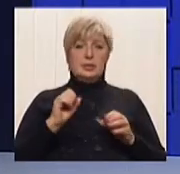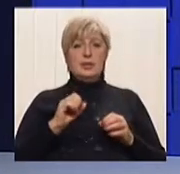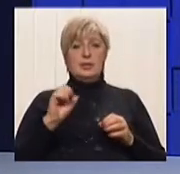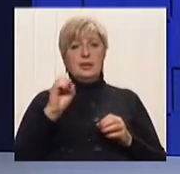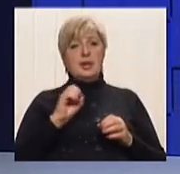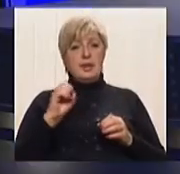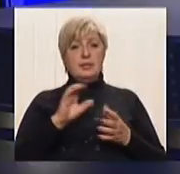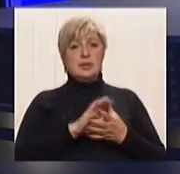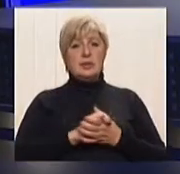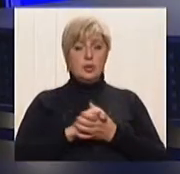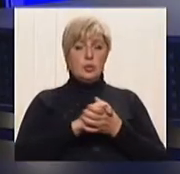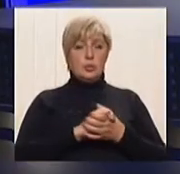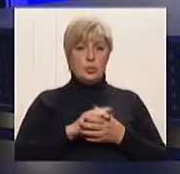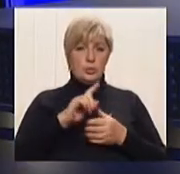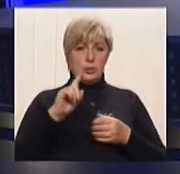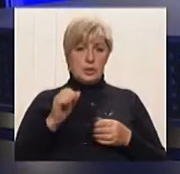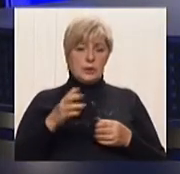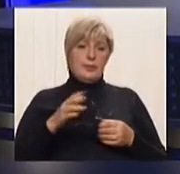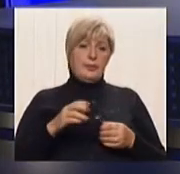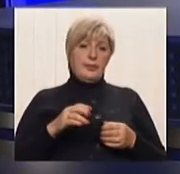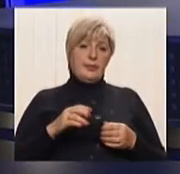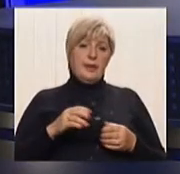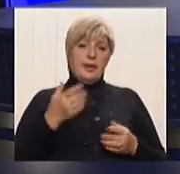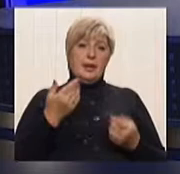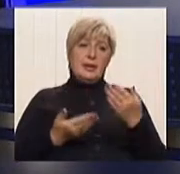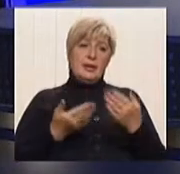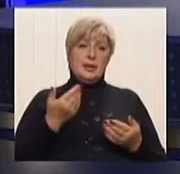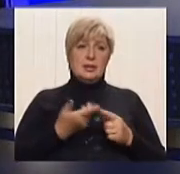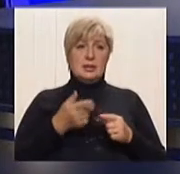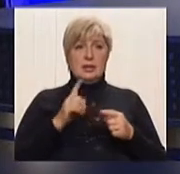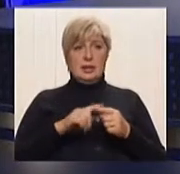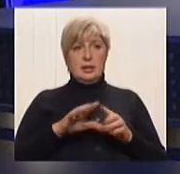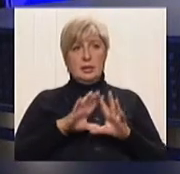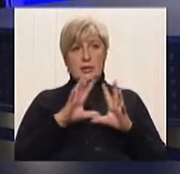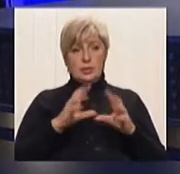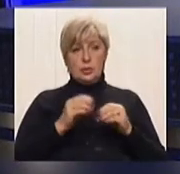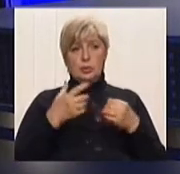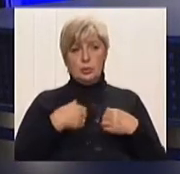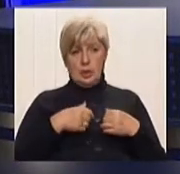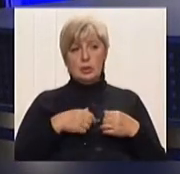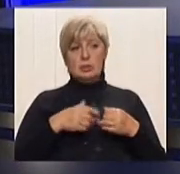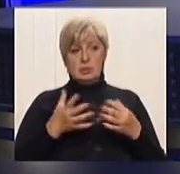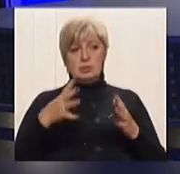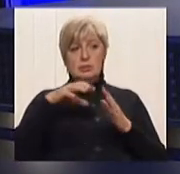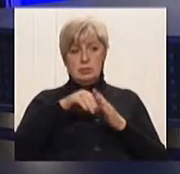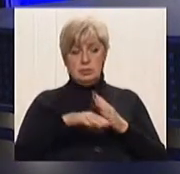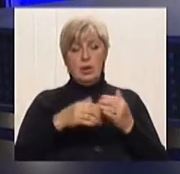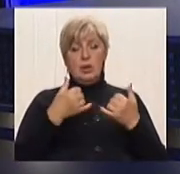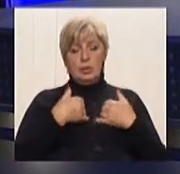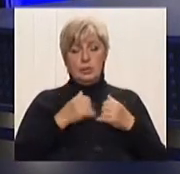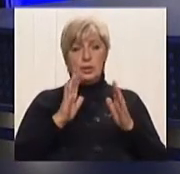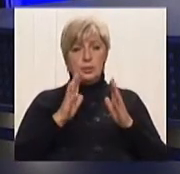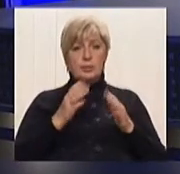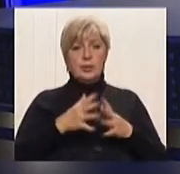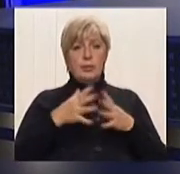зв'язані з колективними позовами досудебними. От якщо це все буде у нас імплементувано, то, я думаю, буде більший здвиг